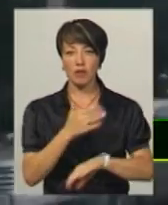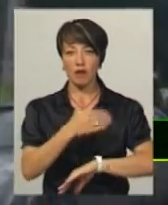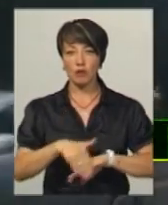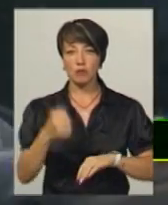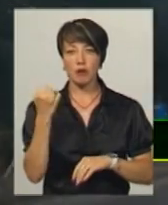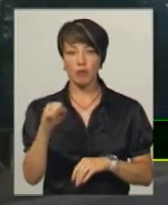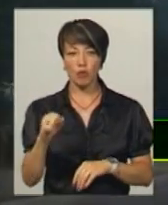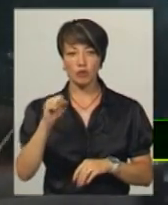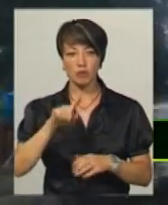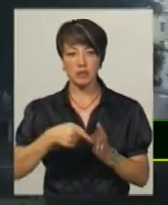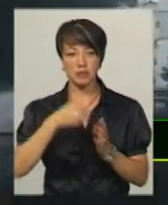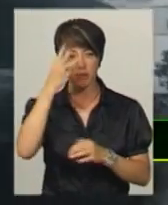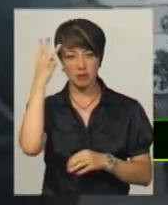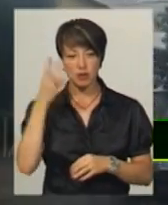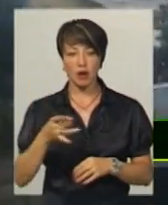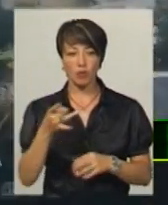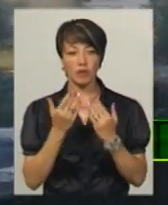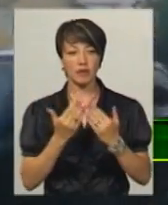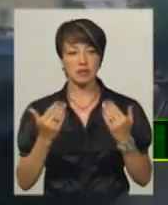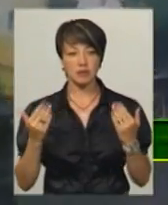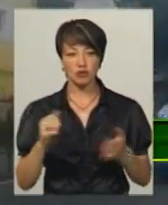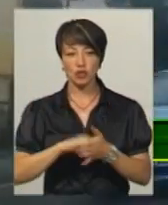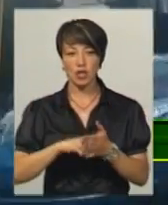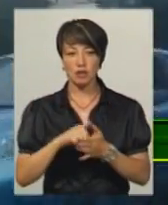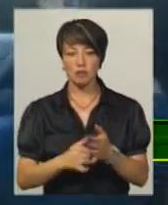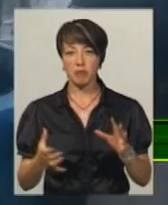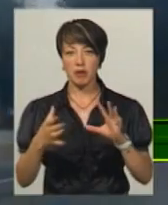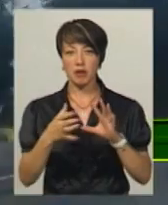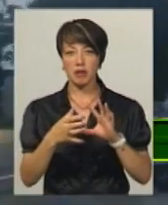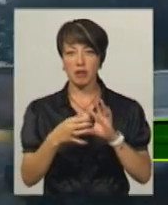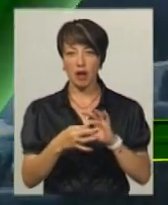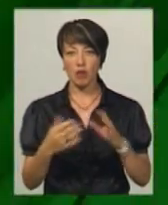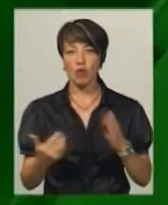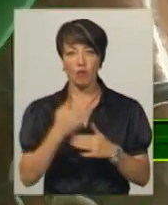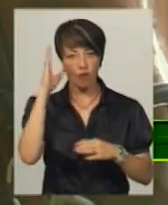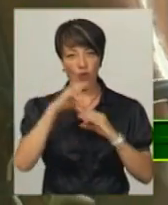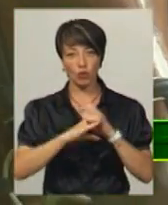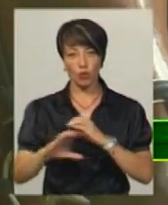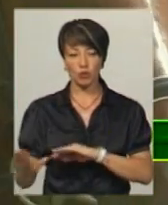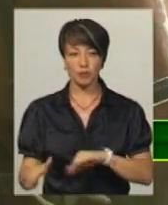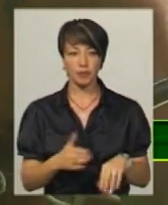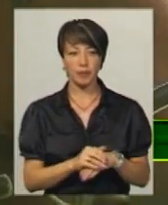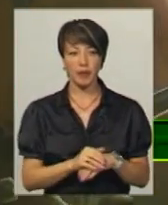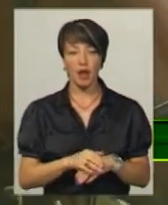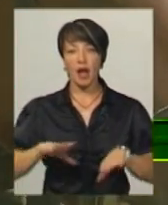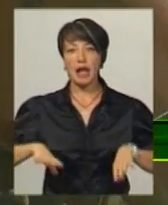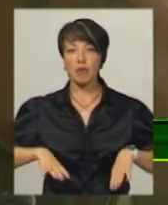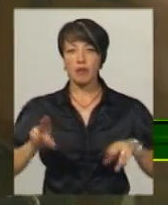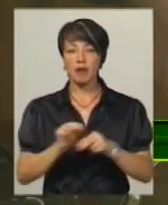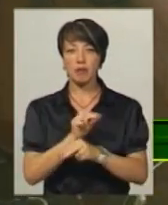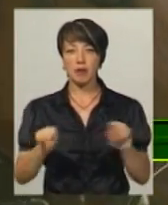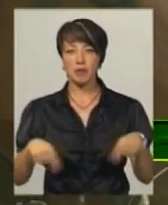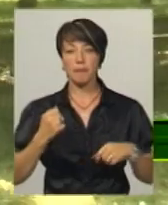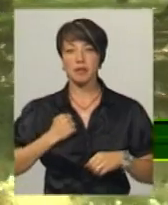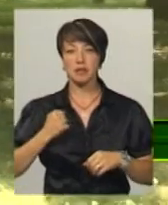вулиці Перемоги, що у Хмельницькому мікрорайоні виставка через приєднання нового водогону. Іпотерапією реабілітують